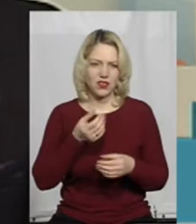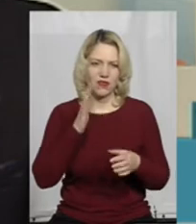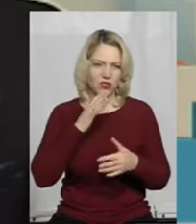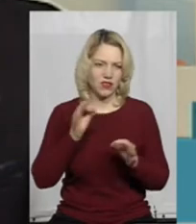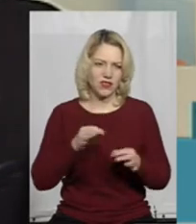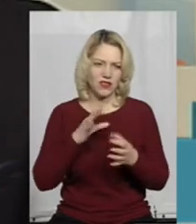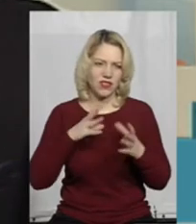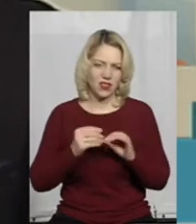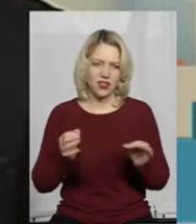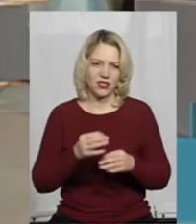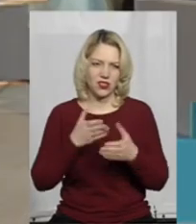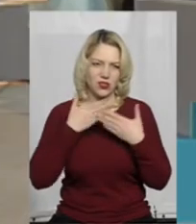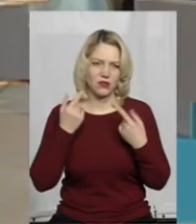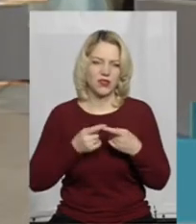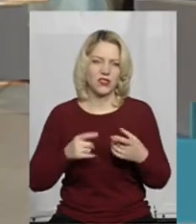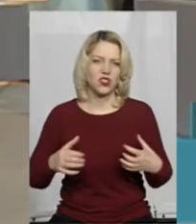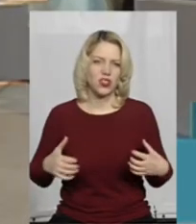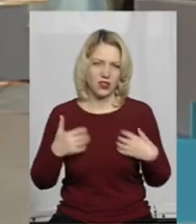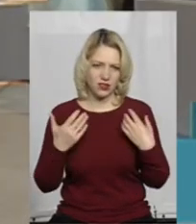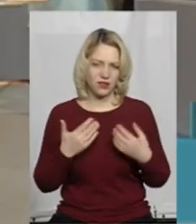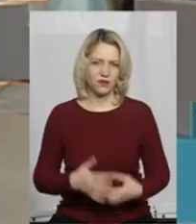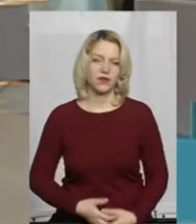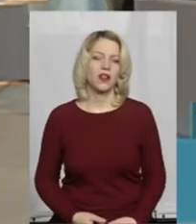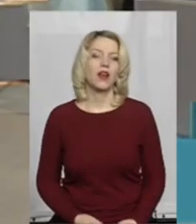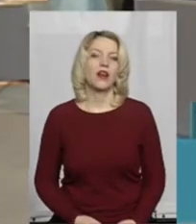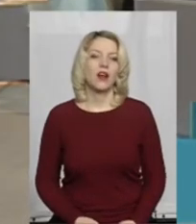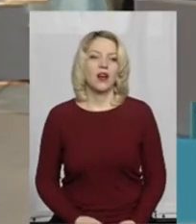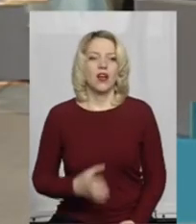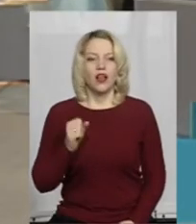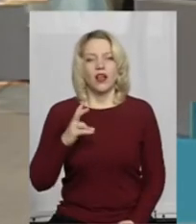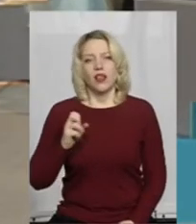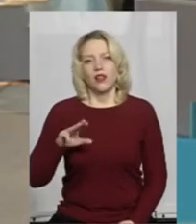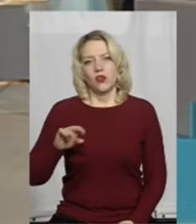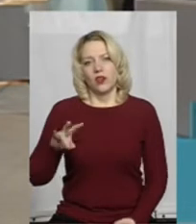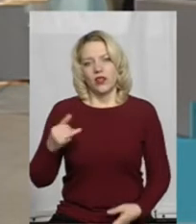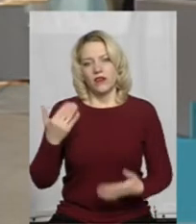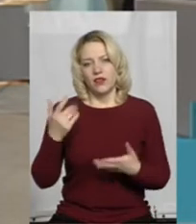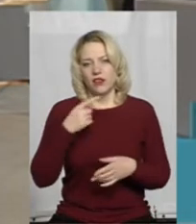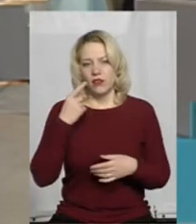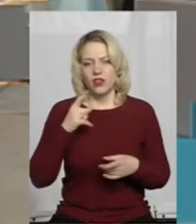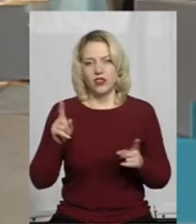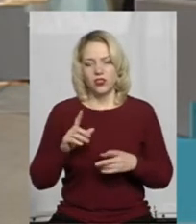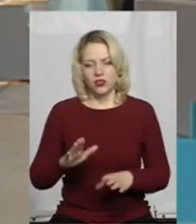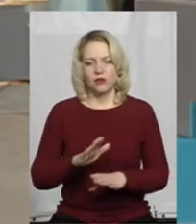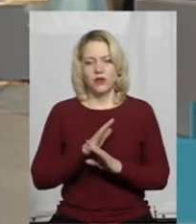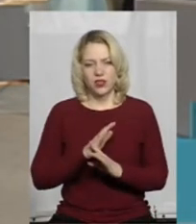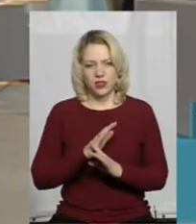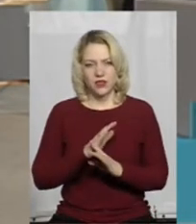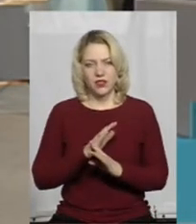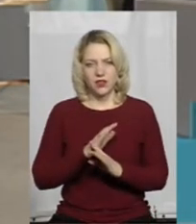нічого. Це жах. Пане Анатолію, а от ви сказали, що мертве